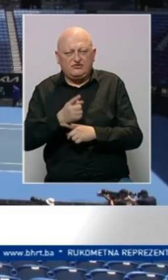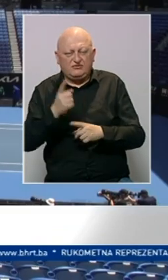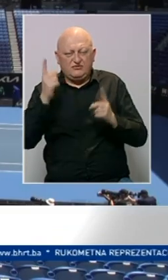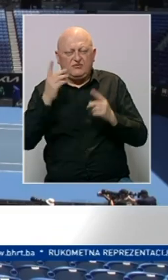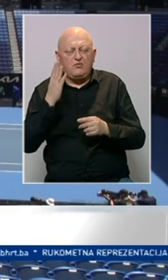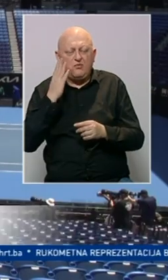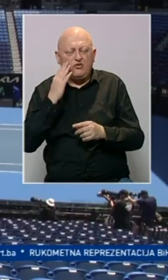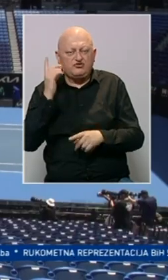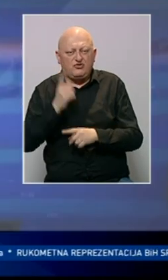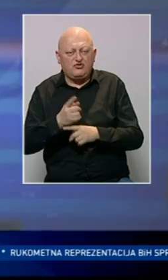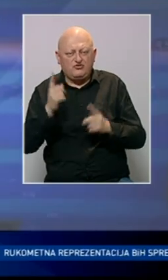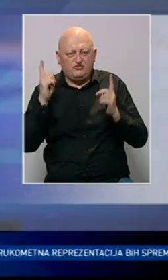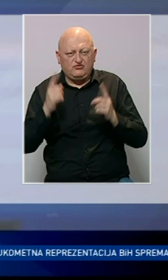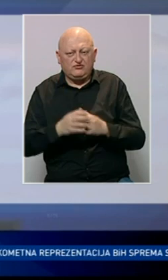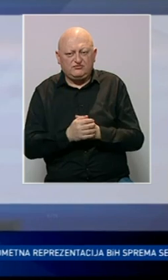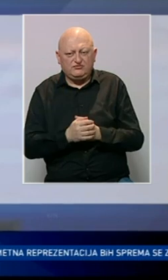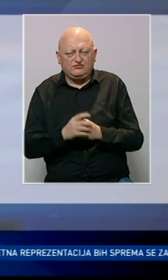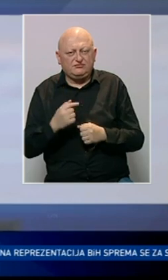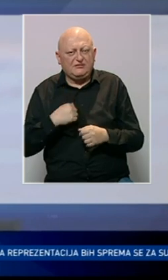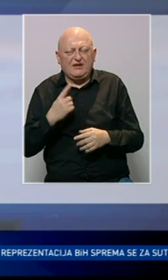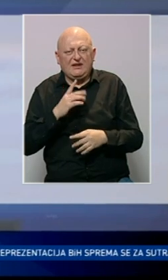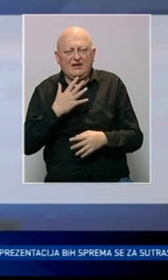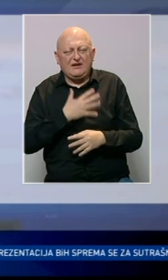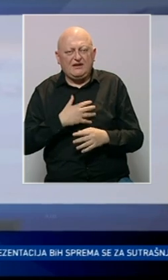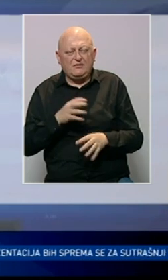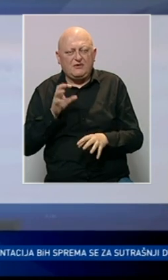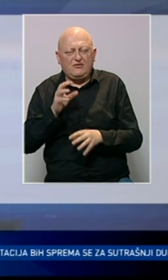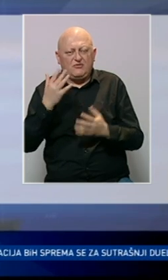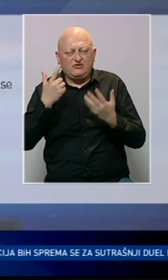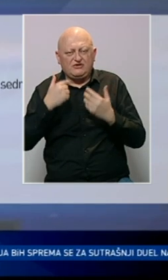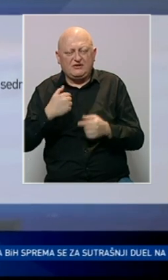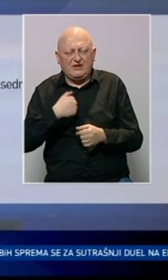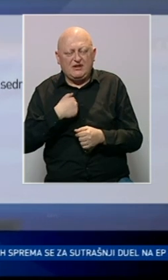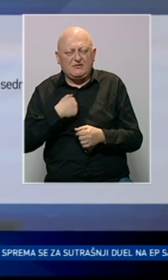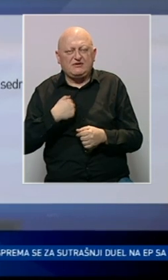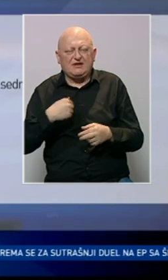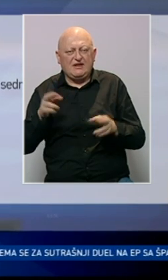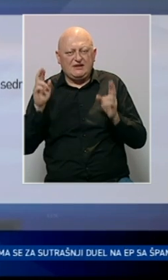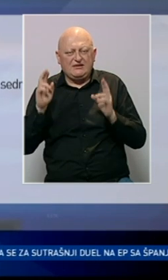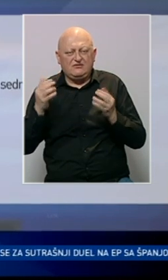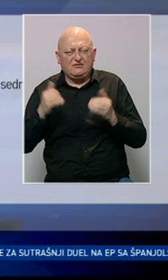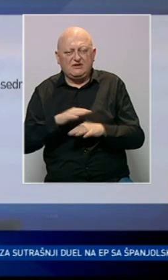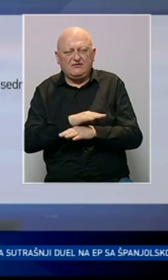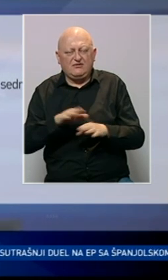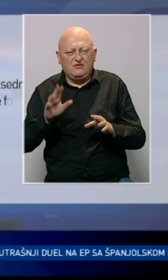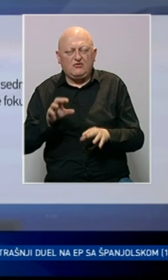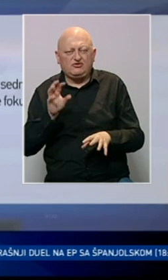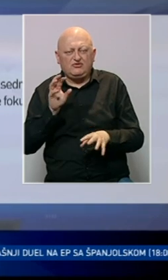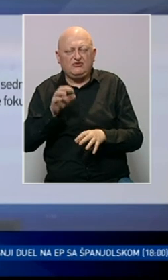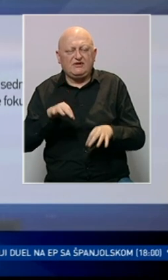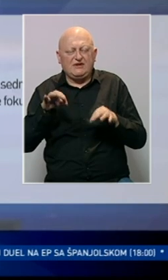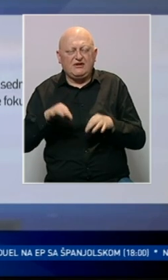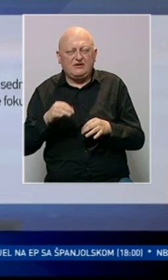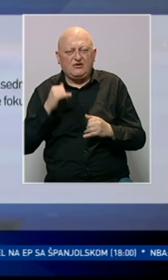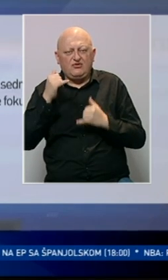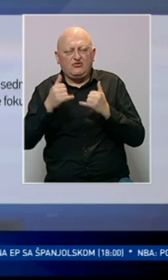ali da poštuje odluku suda. Neprijatno mi je što je fokus proteklih sedmica bio na meni i nadam se da sada svi možemo da se fokusiramo na igru